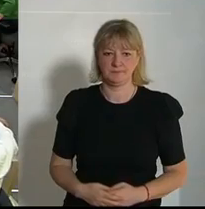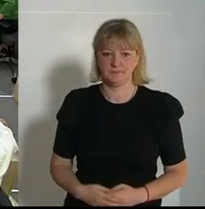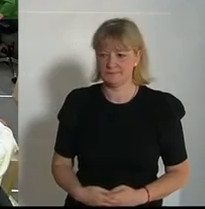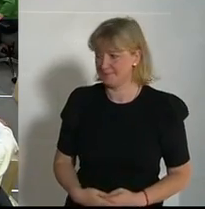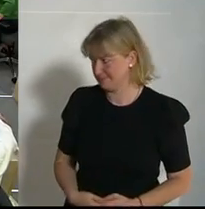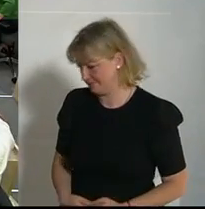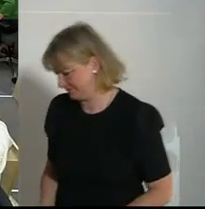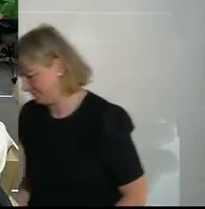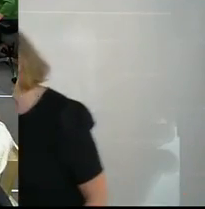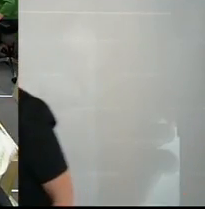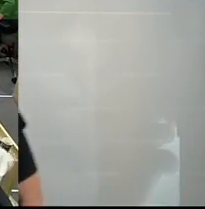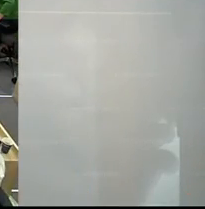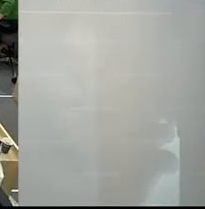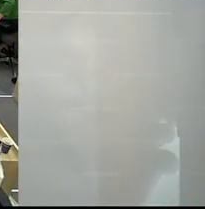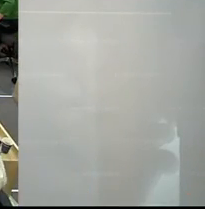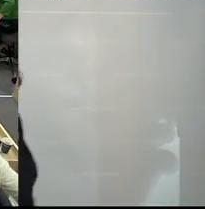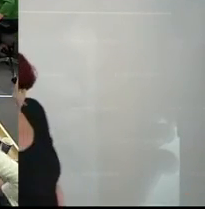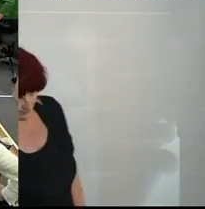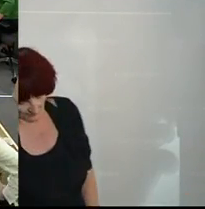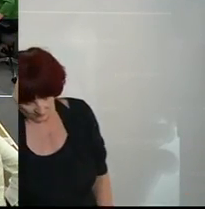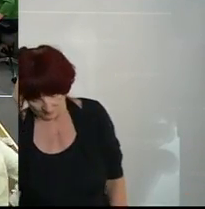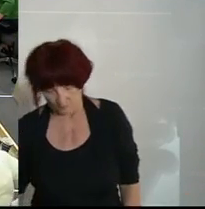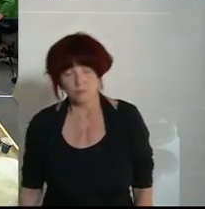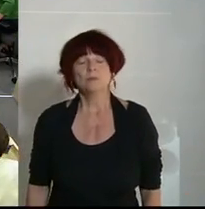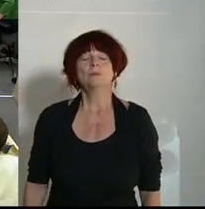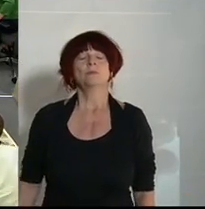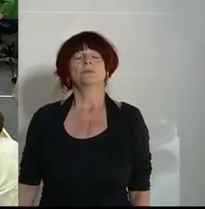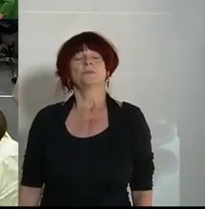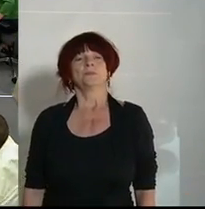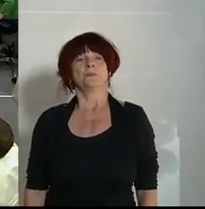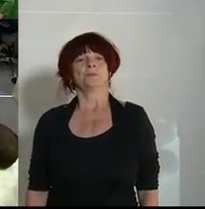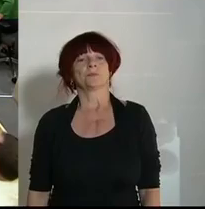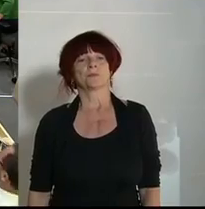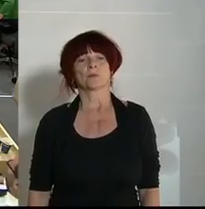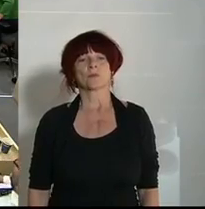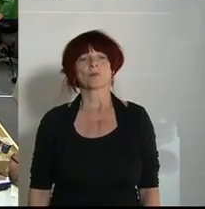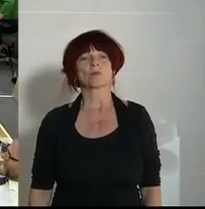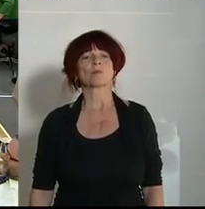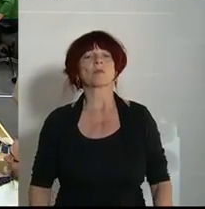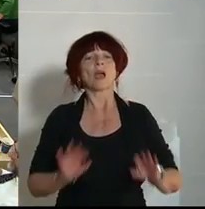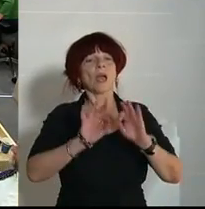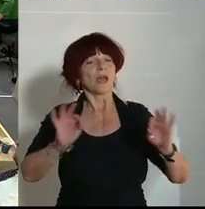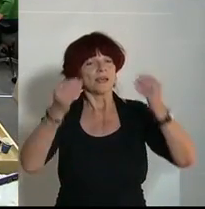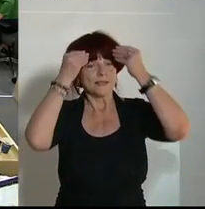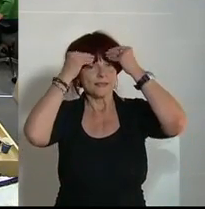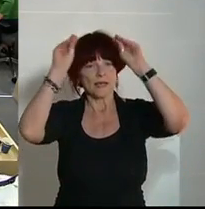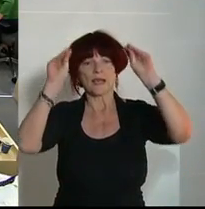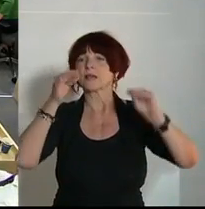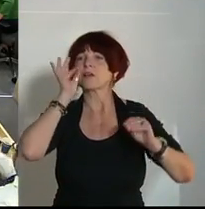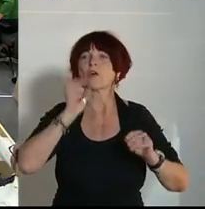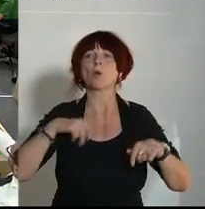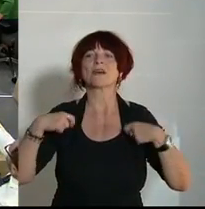von den NEOS am Wort Helmut Brandstetter. Sehr geehrte Frau Präsidentin, Frau